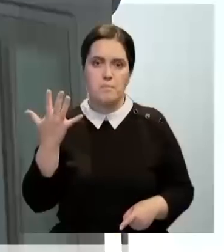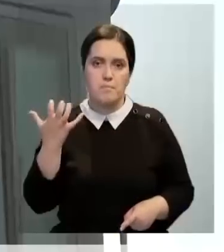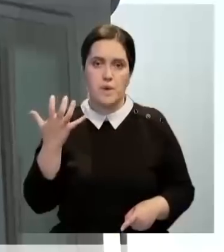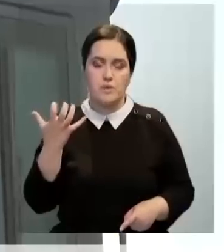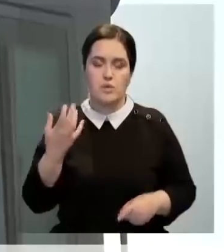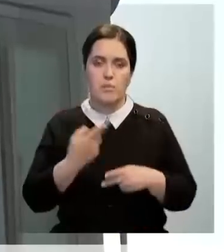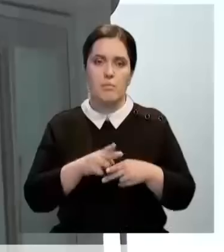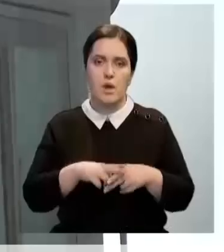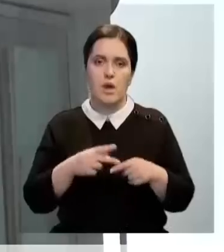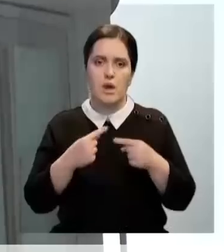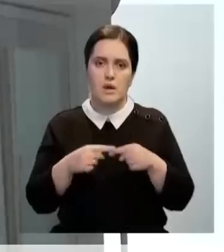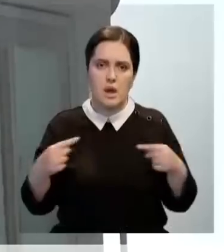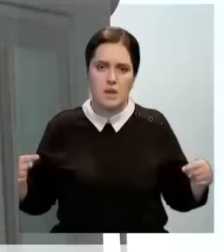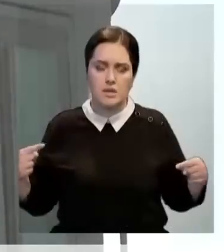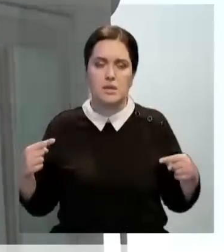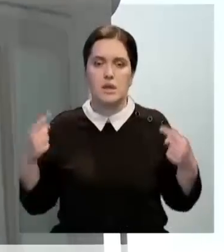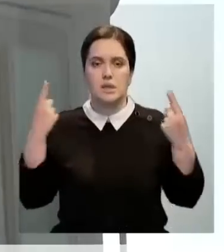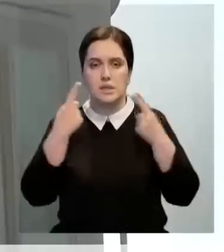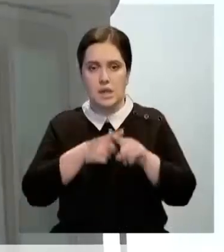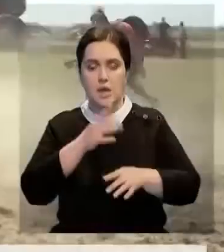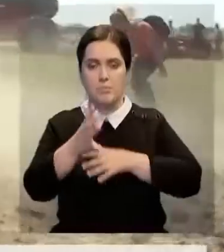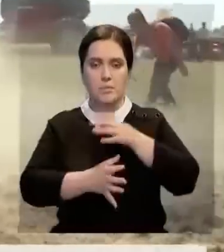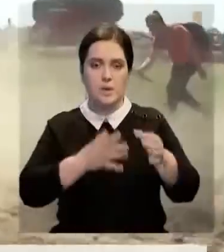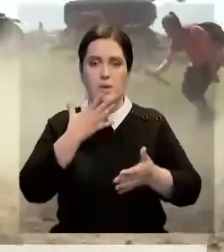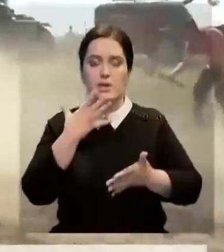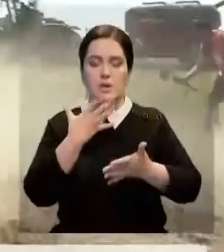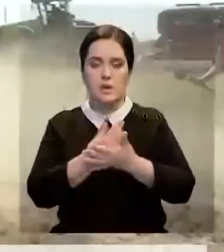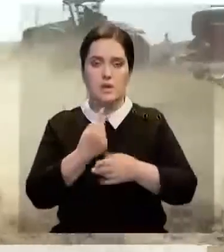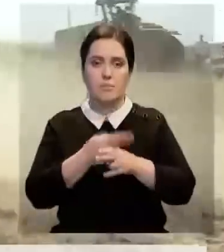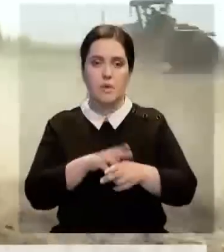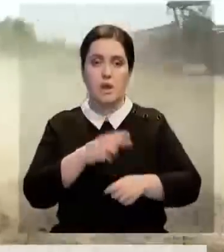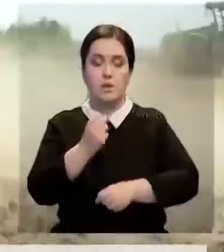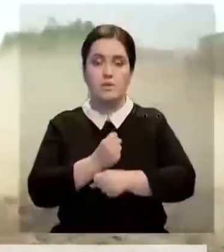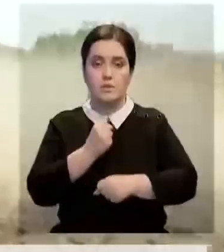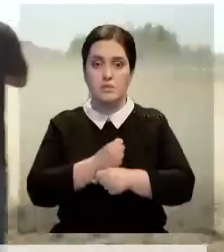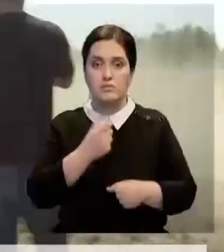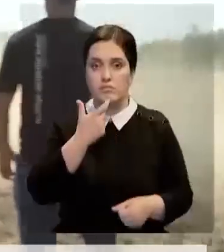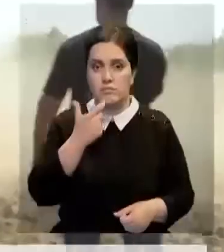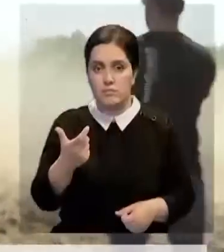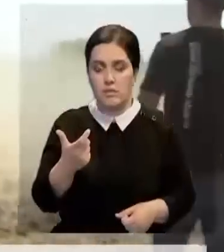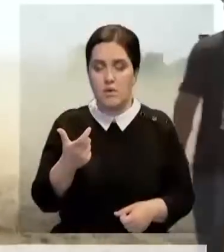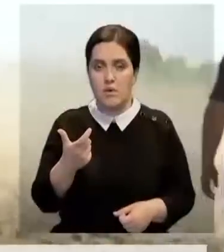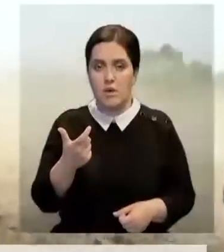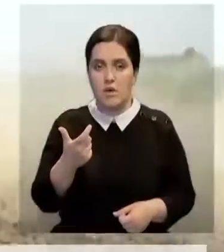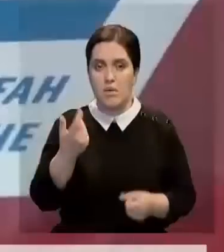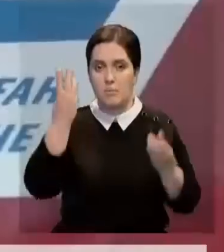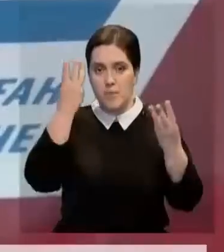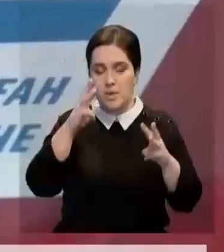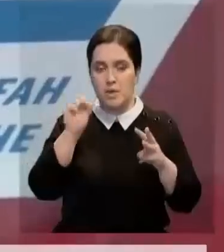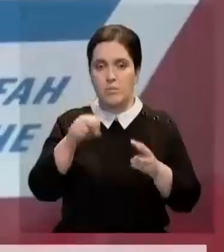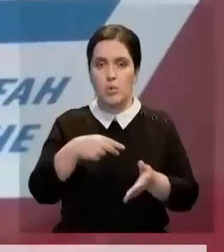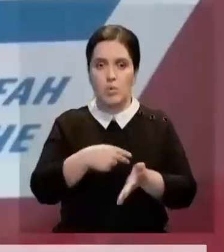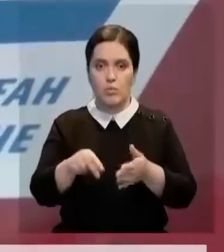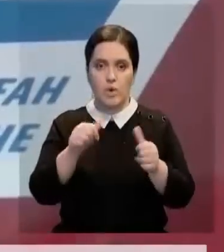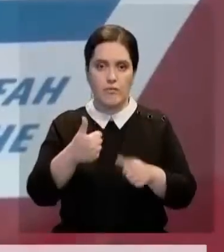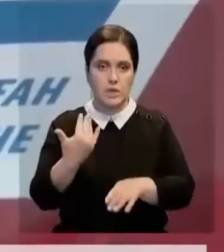тракторов и прочих машин представили ведущие мировые и отечественные производители. Приглянувшуюся модель можно было приобрести, в том числе